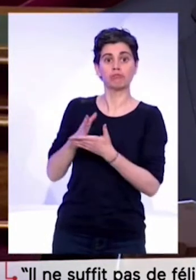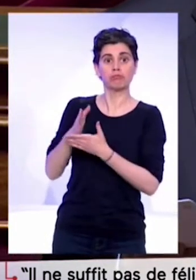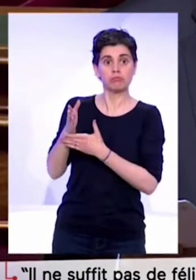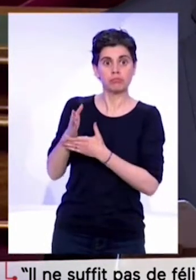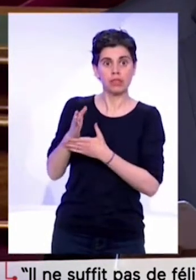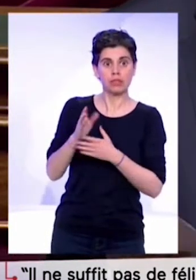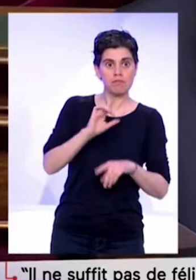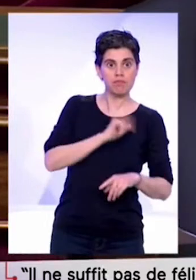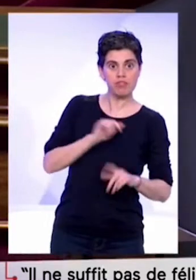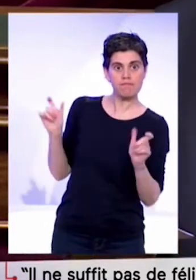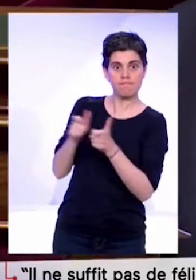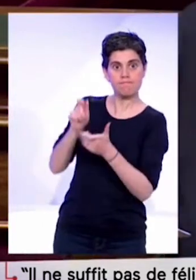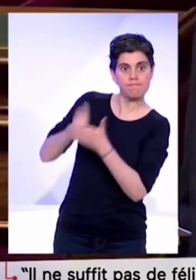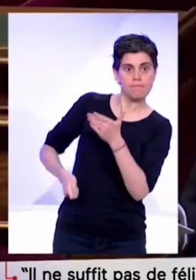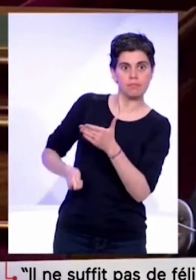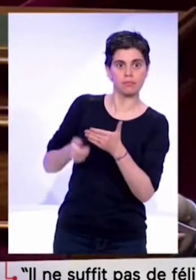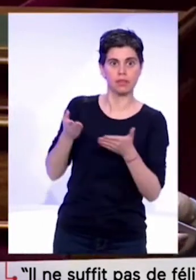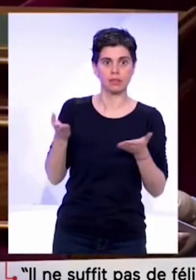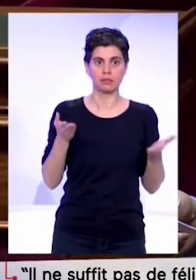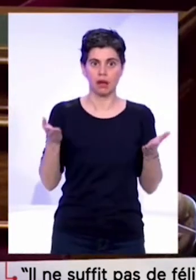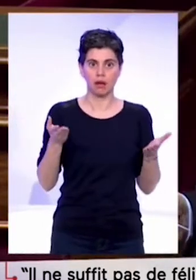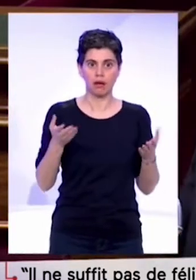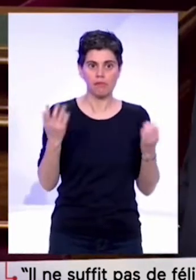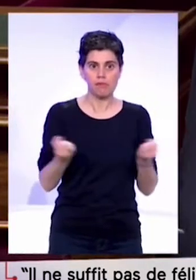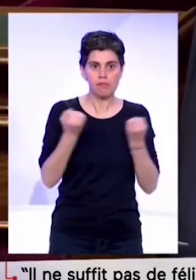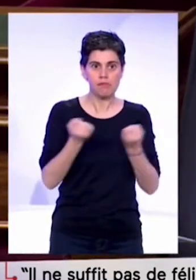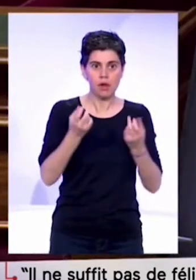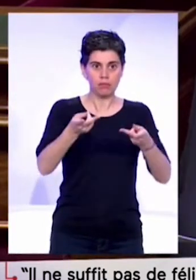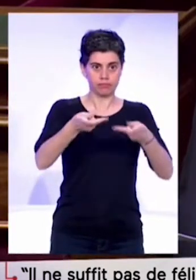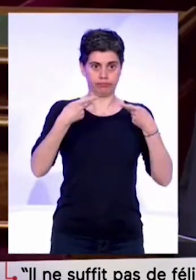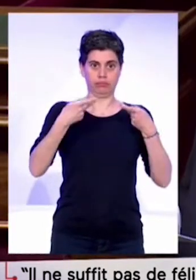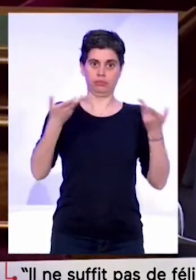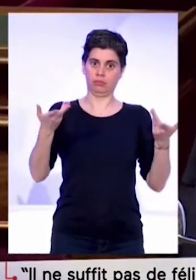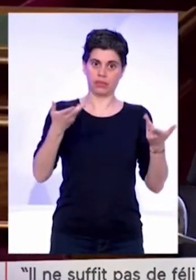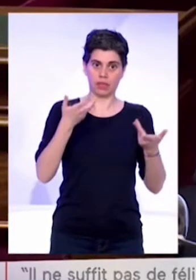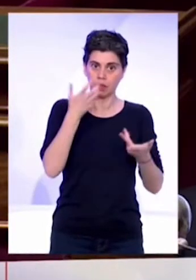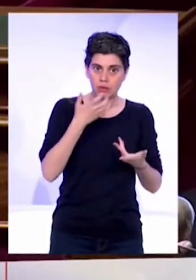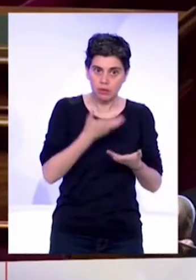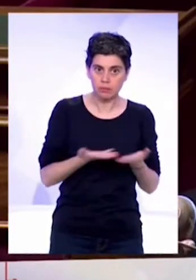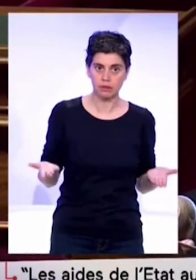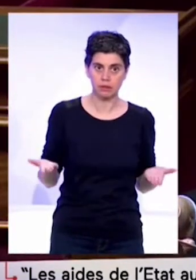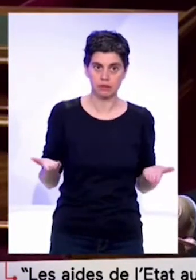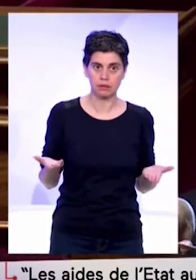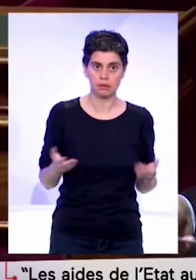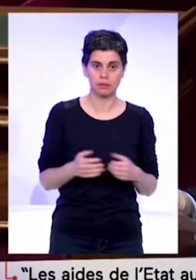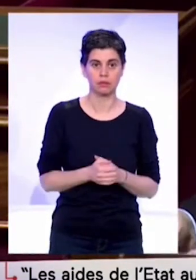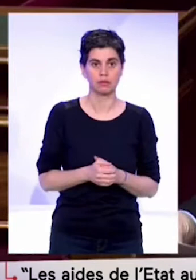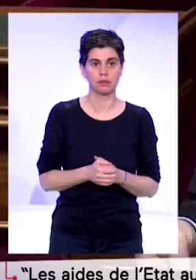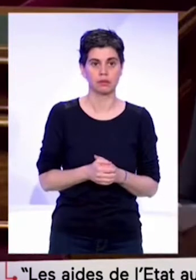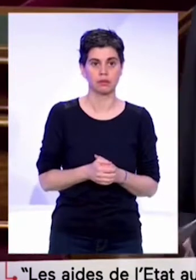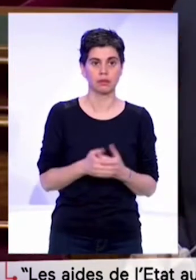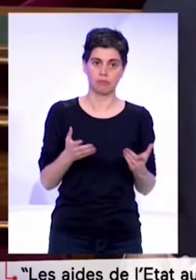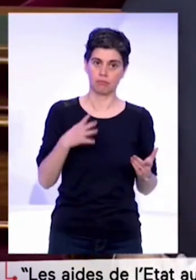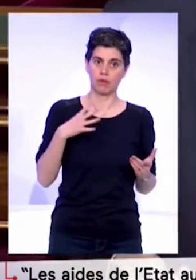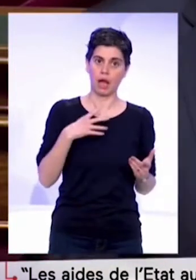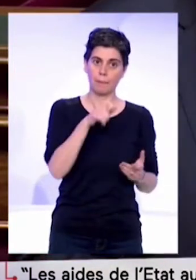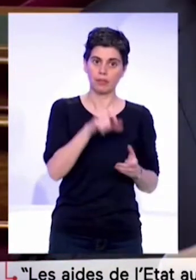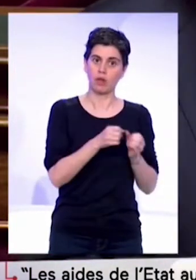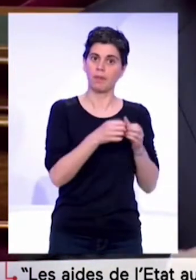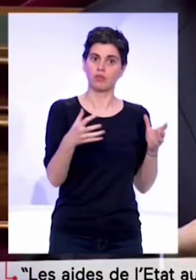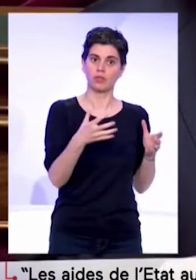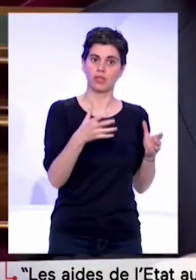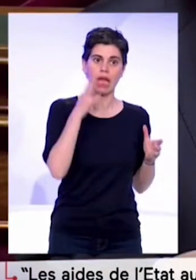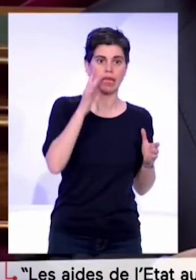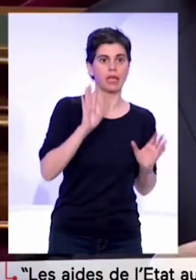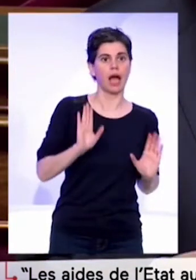communication est désastreuse pour beaucoup d'entre eux. Davantage, et vous y avez en partie répondu, s'inquiètent en disant, on fait